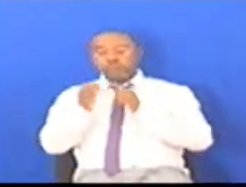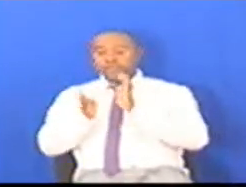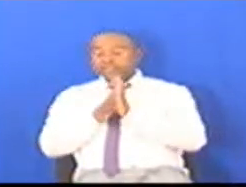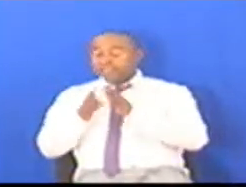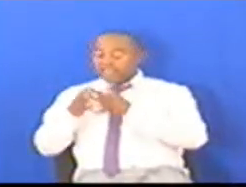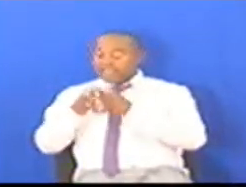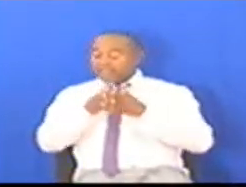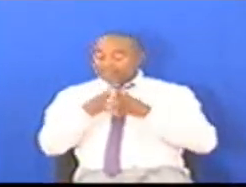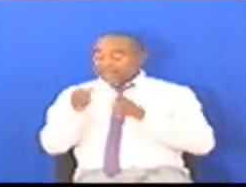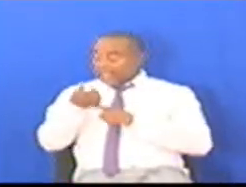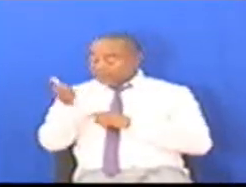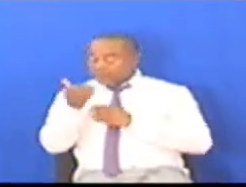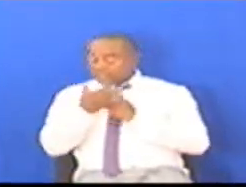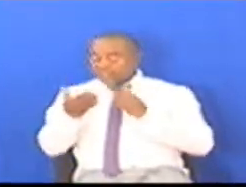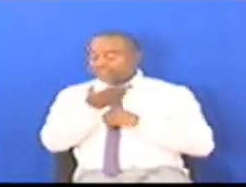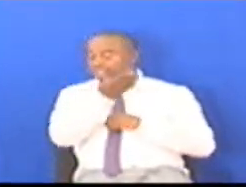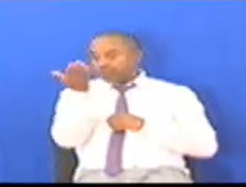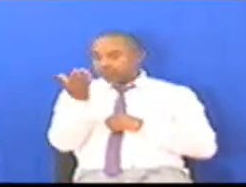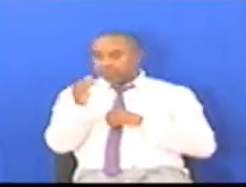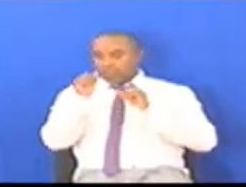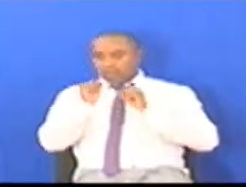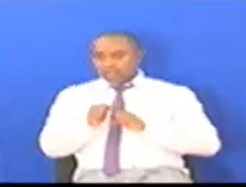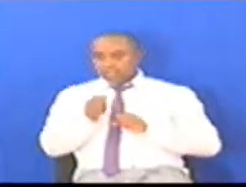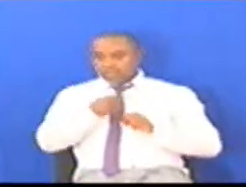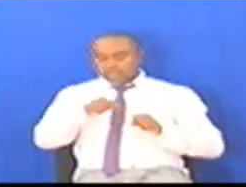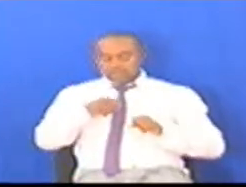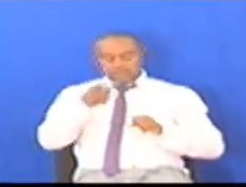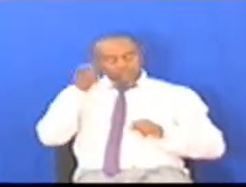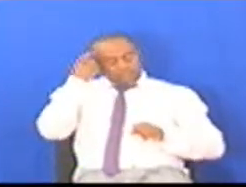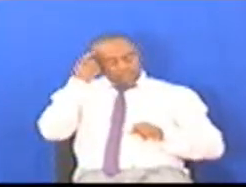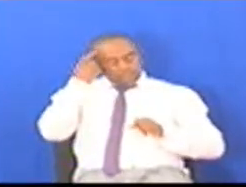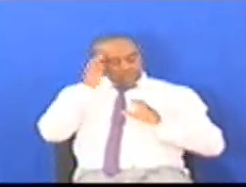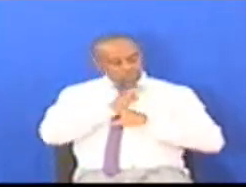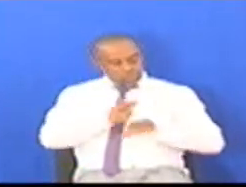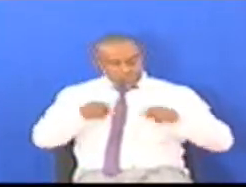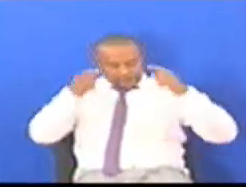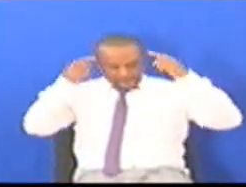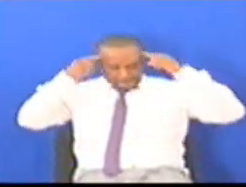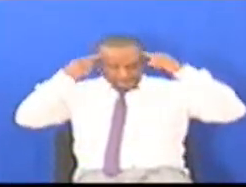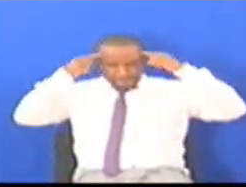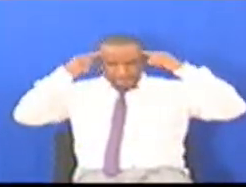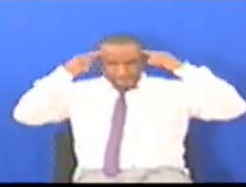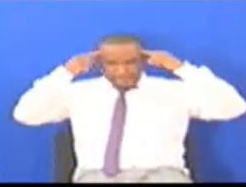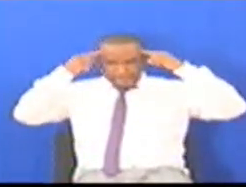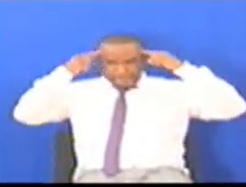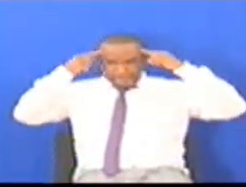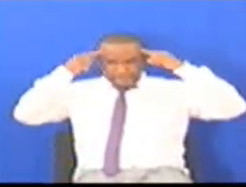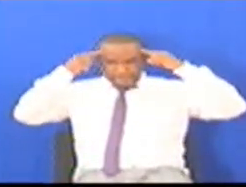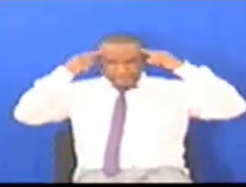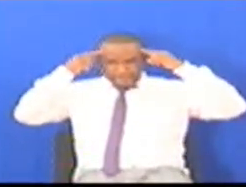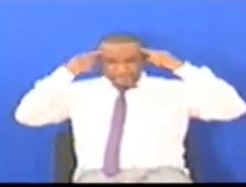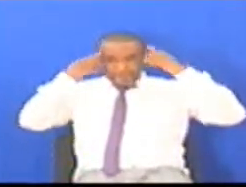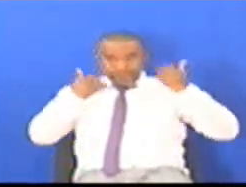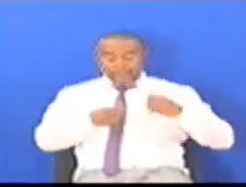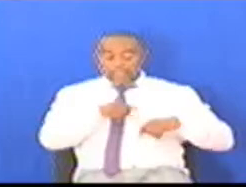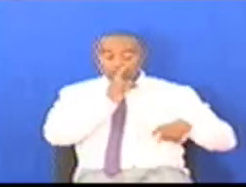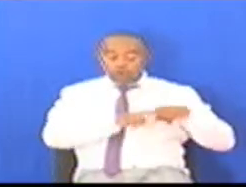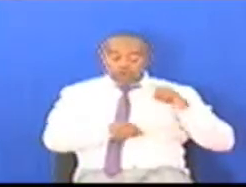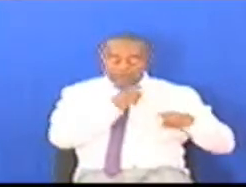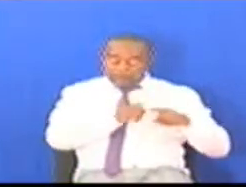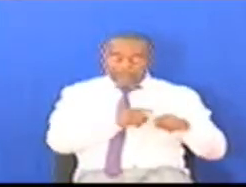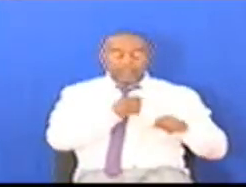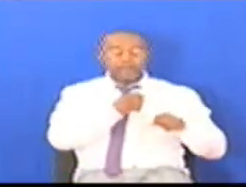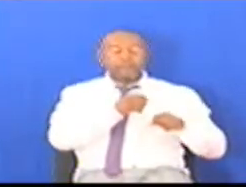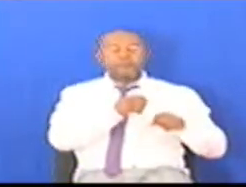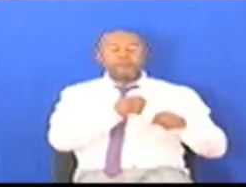zote Asa inabidi tutulize fikra zetu Kwa ingerezo wanasema Au John Garanya Tufundisha pamba You fight while you talk And you talk while you